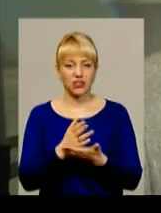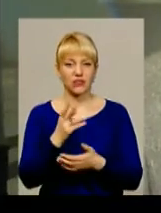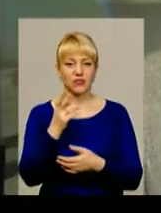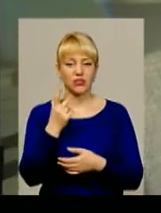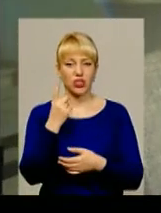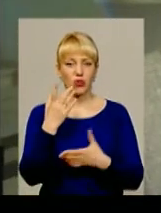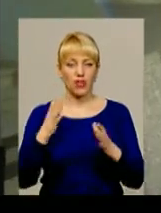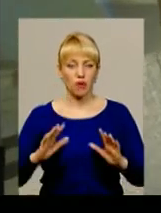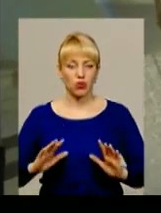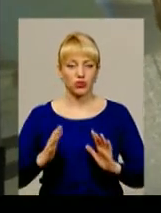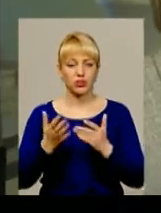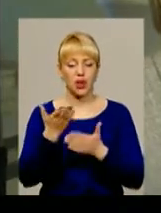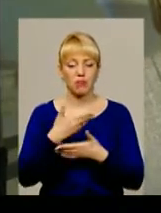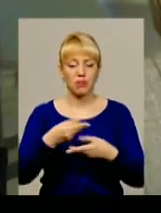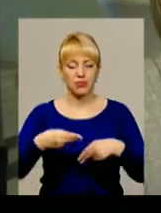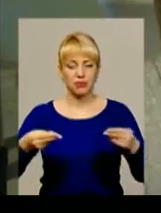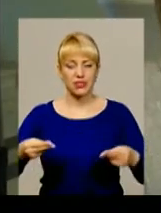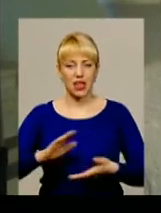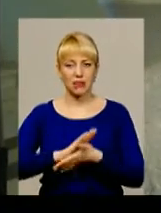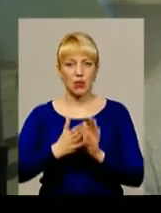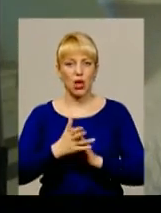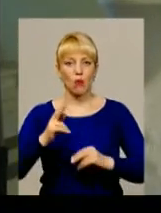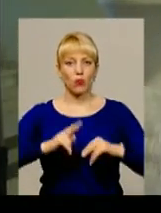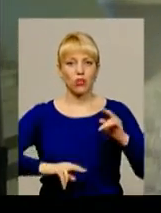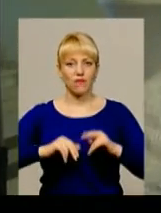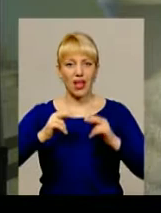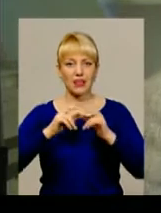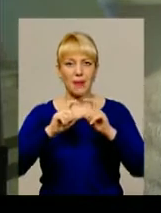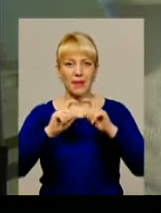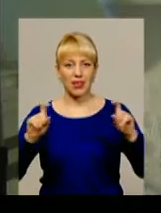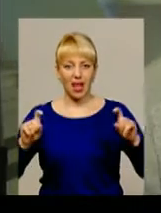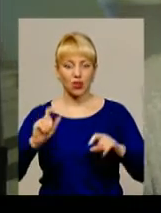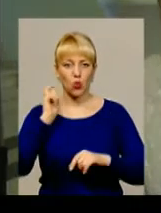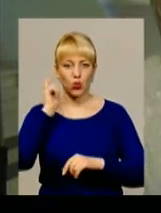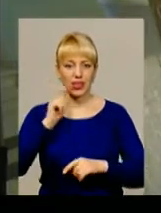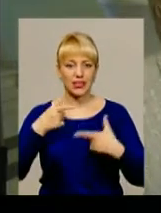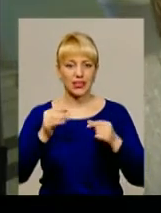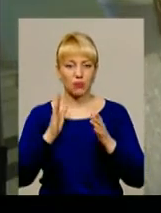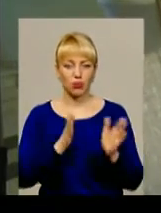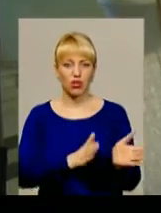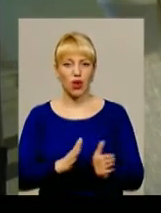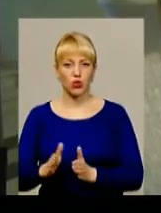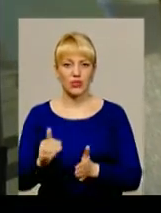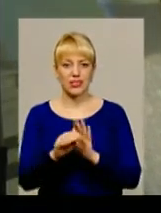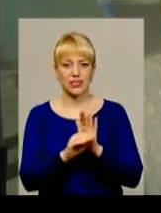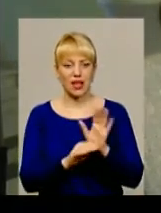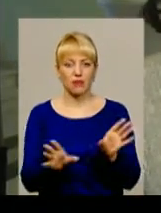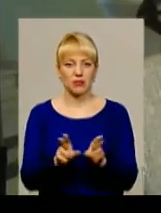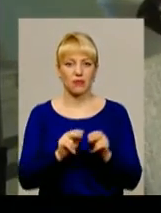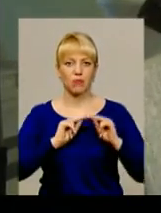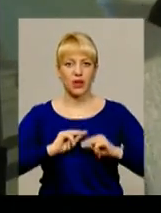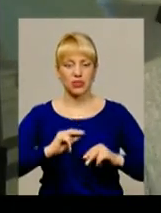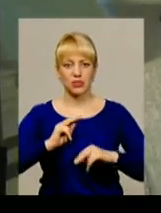подія. Ми підписали меморандум з будівельною палатою України, де буде налагоджена системна співпраця з